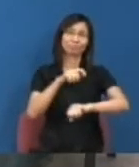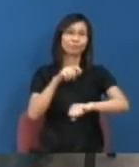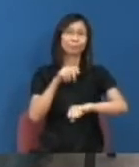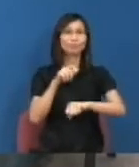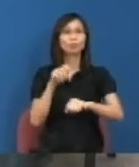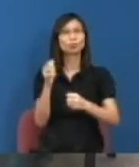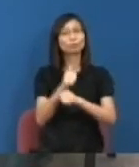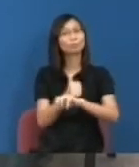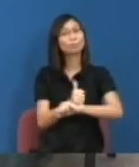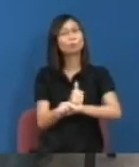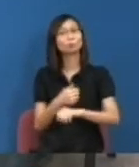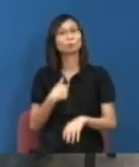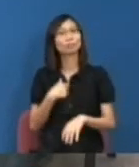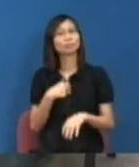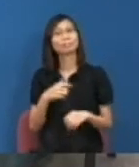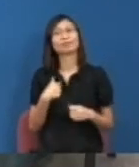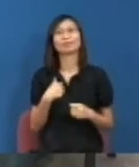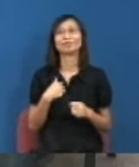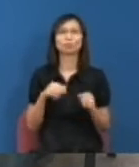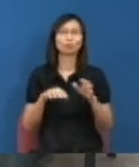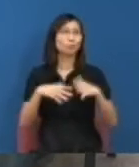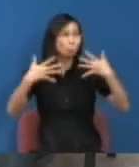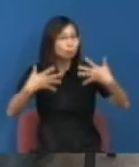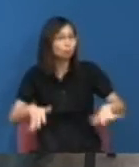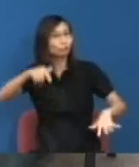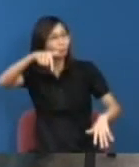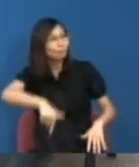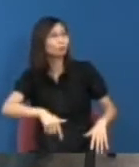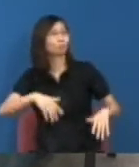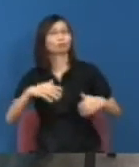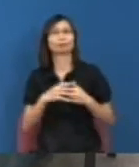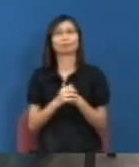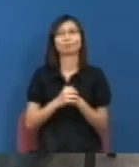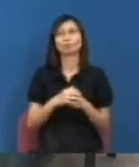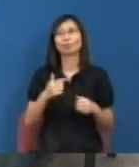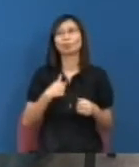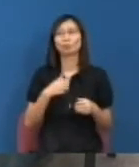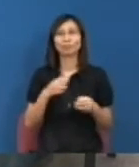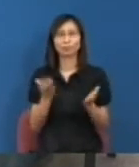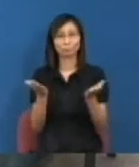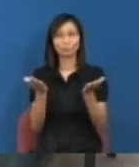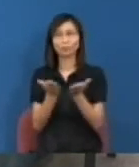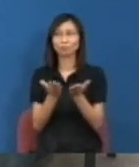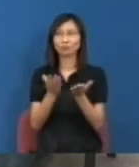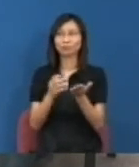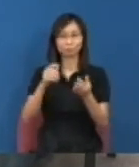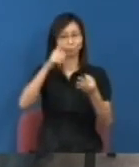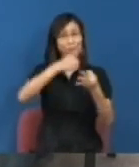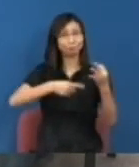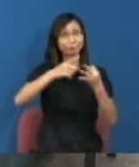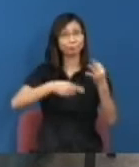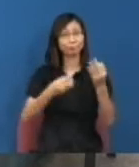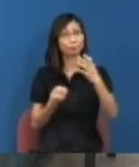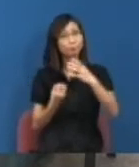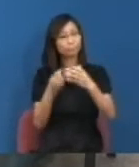要求好去完結我們今天的節目為甚麼好因為我這裡有一份就是蔡元佩在1917